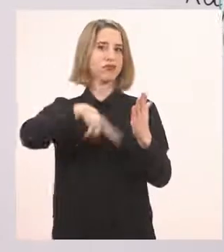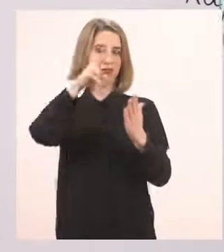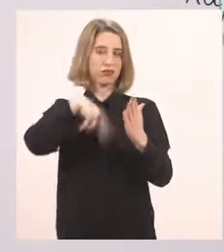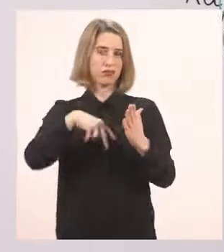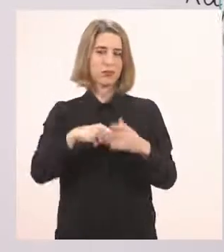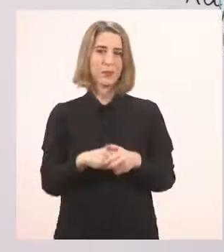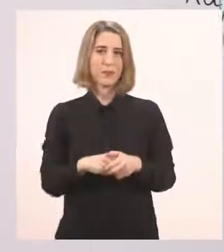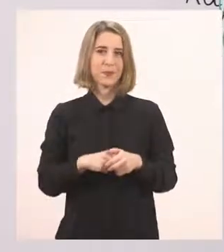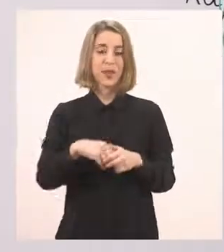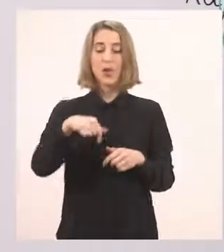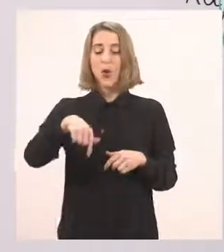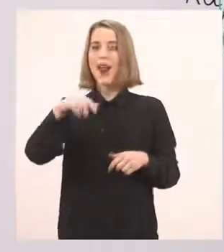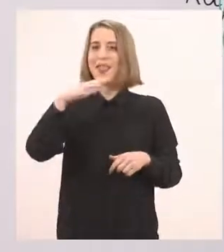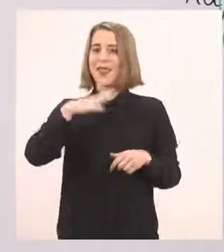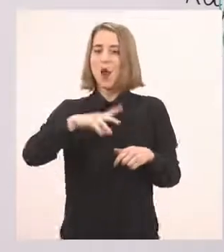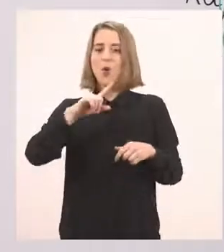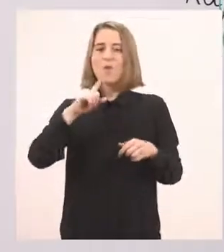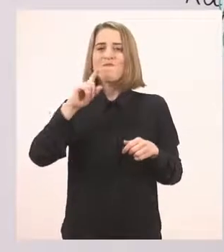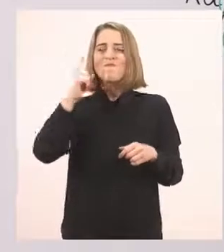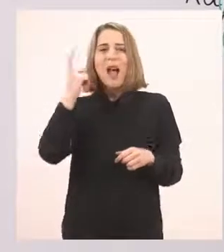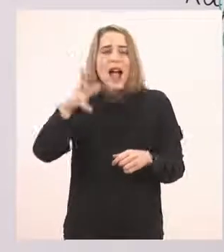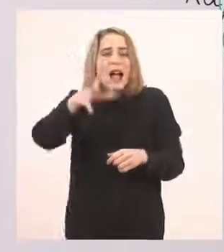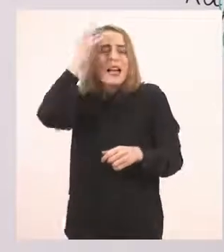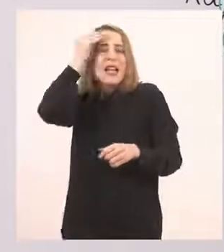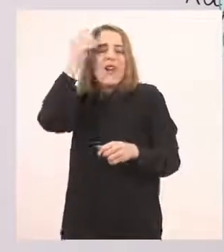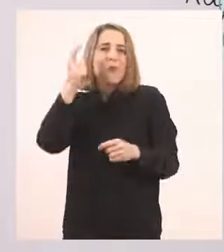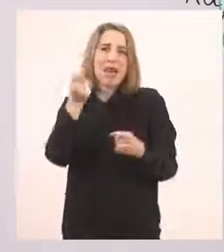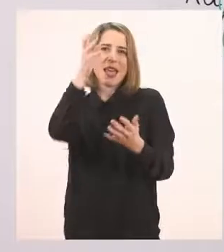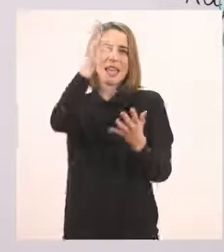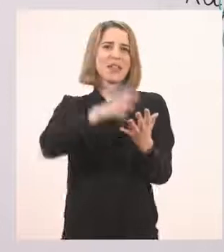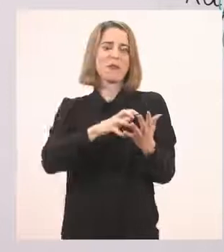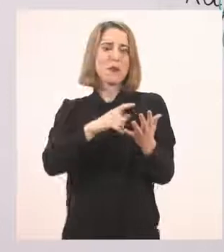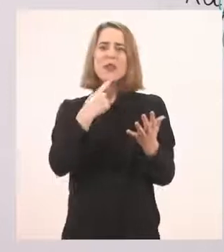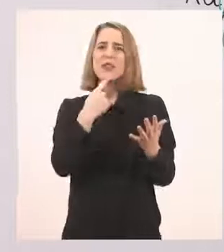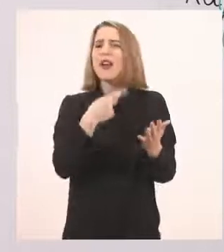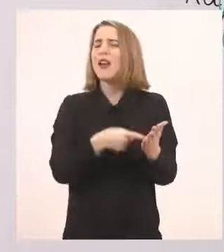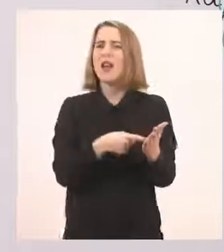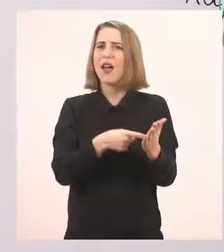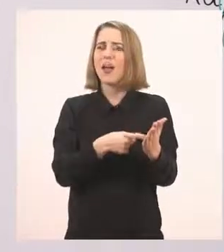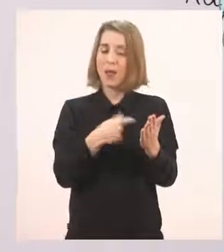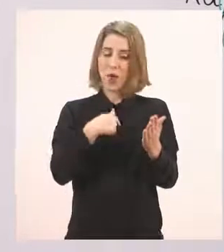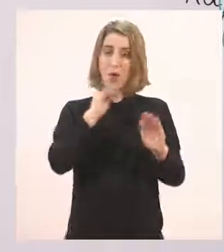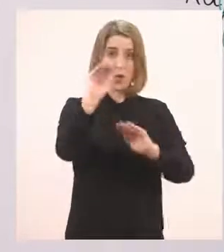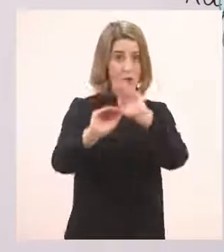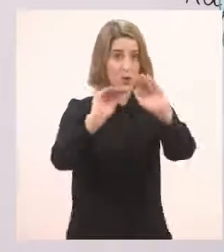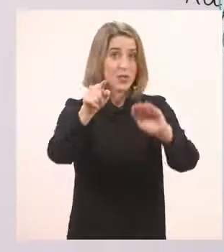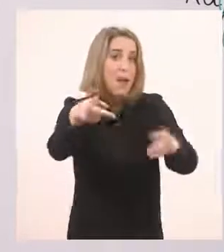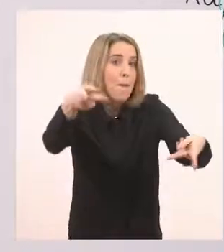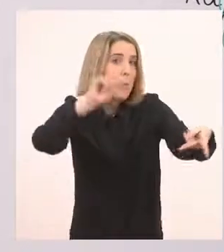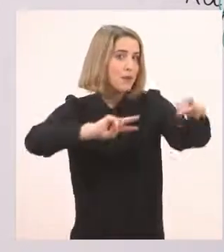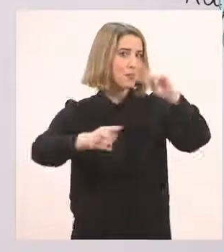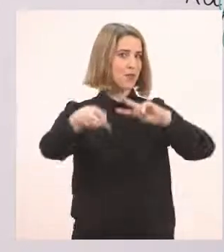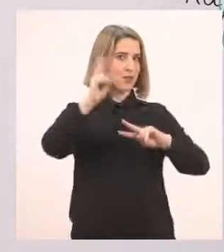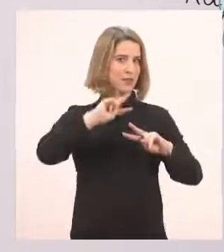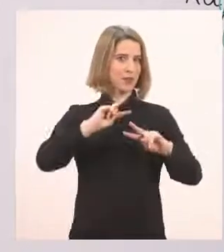να ξεκλειδώσουμε λίγο το κείμενο, δηλαδή να δούμε τι μας λέει το κείμενο. Θα σας κάνω ερωτησούλες να μου απαντήσετε. Λοιπόν,